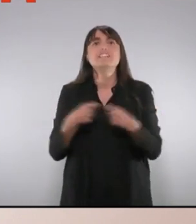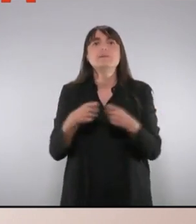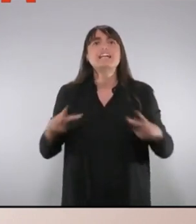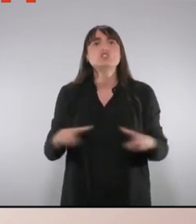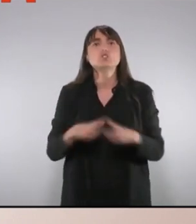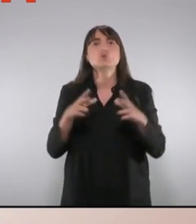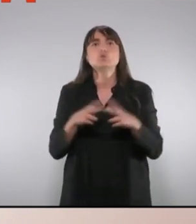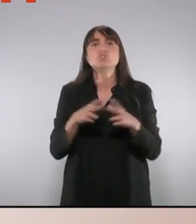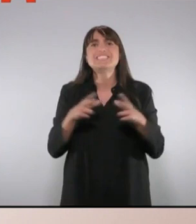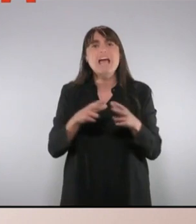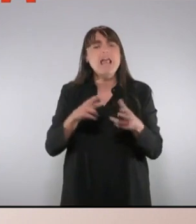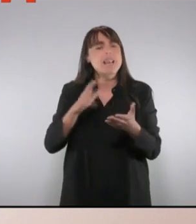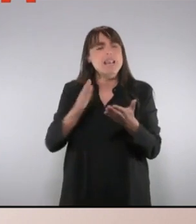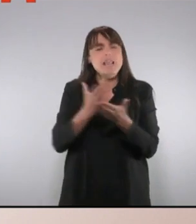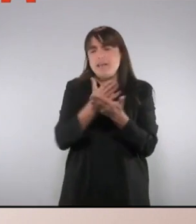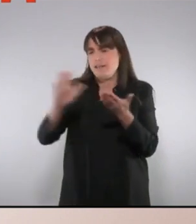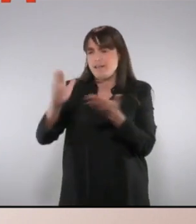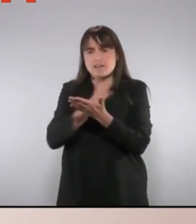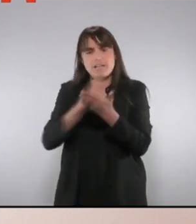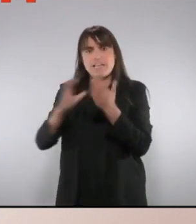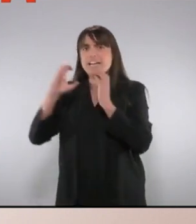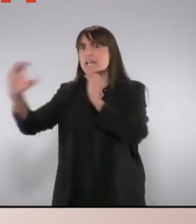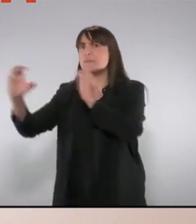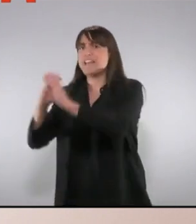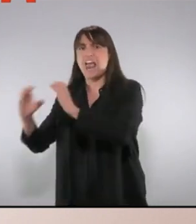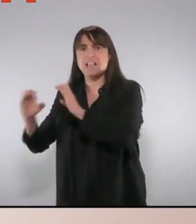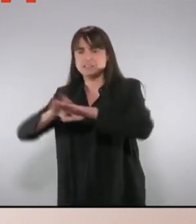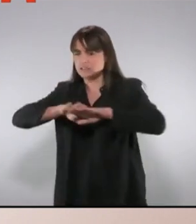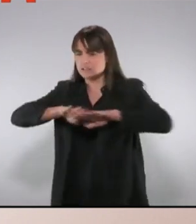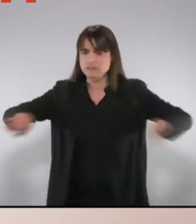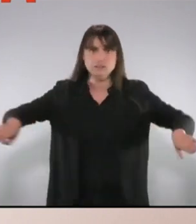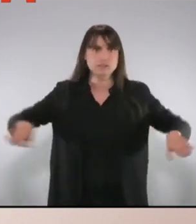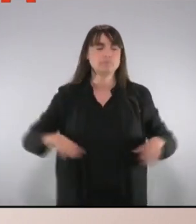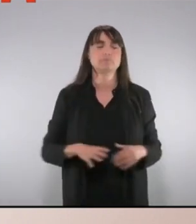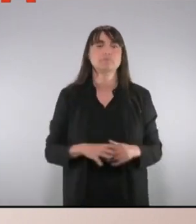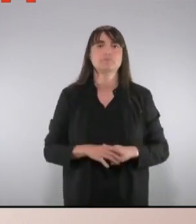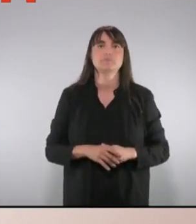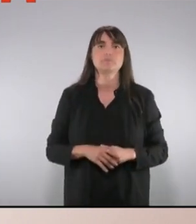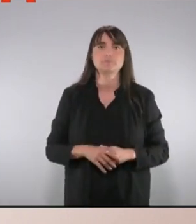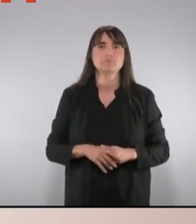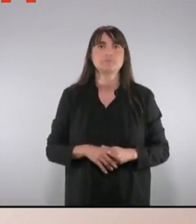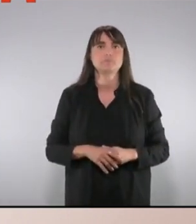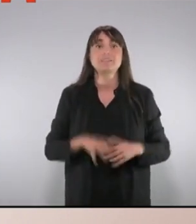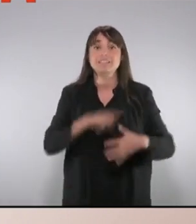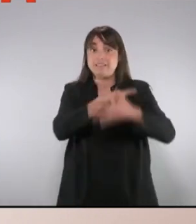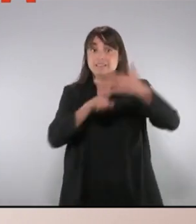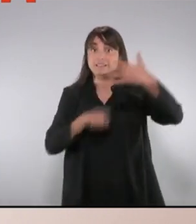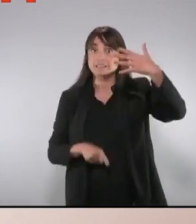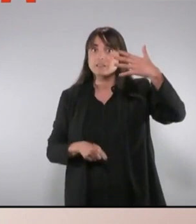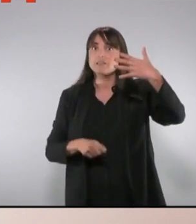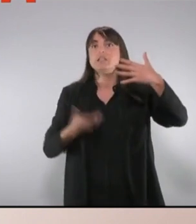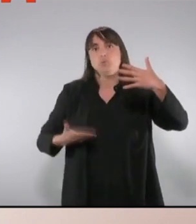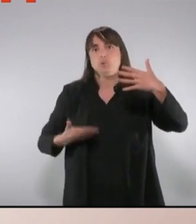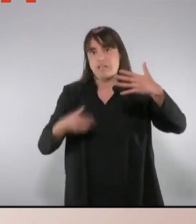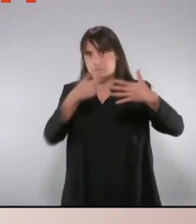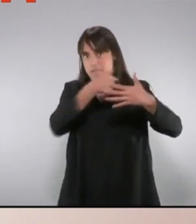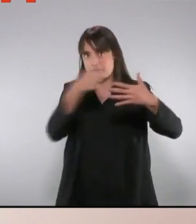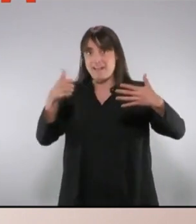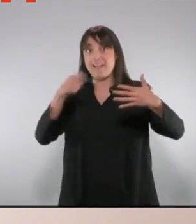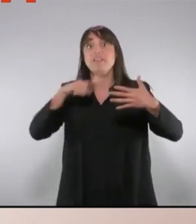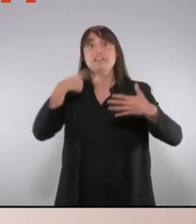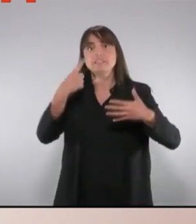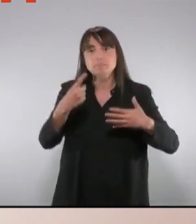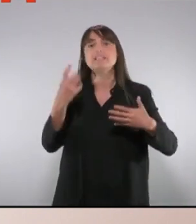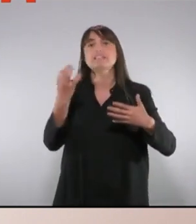sostreient la gestió del conflicte del sistema judicial criminal. A partir d'aquestes premisses pensem que podem